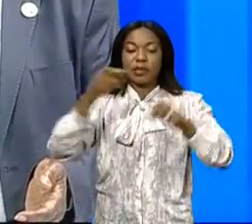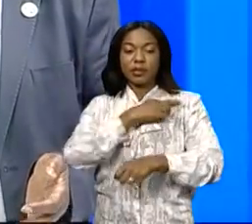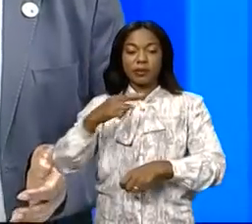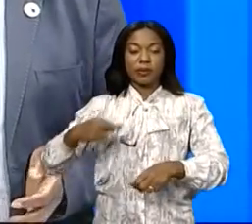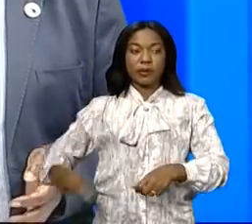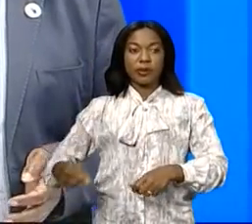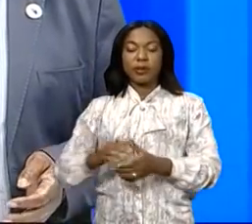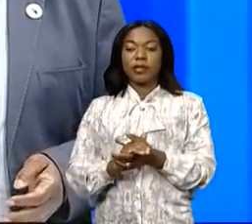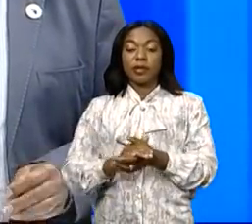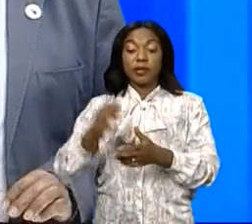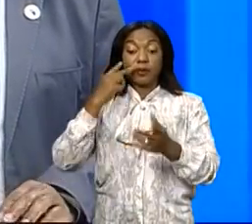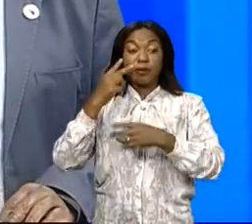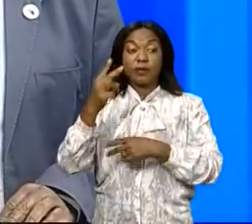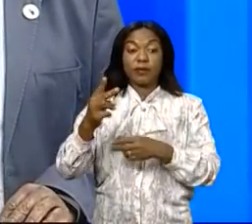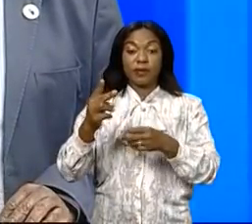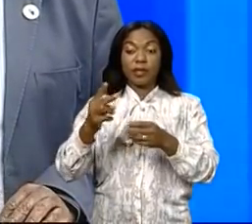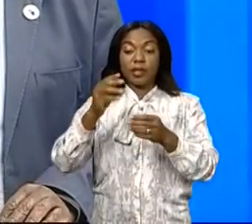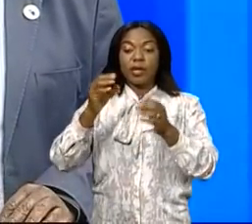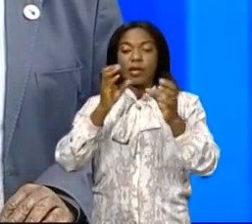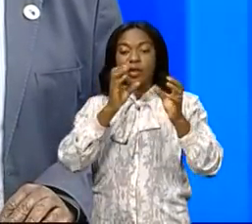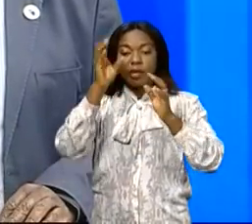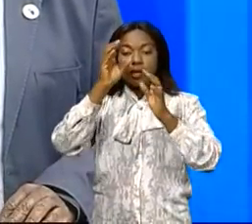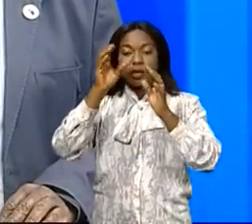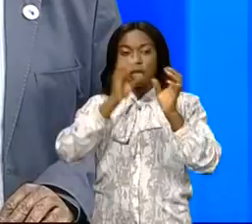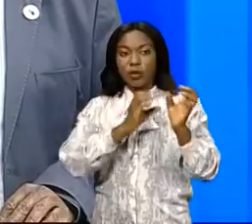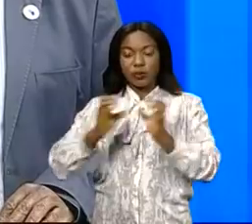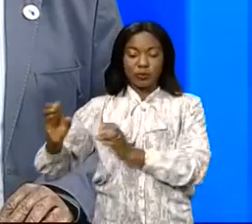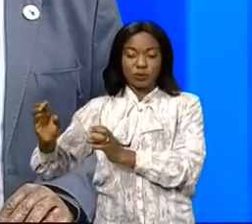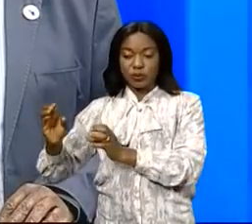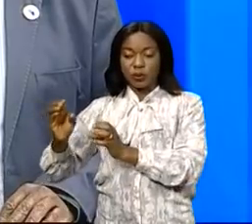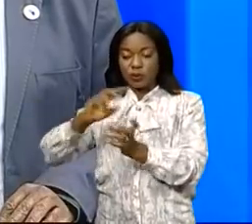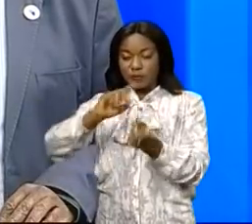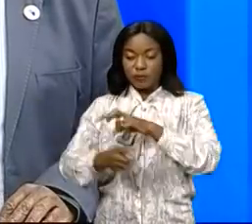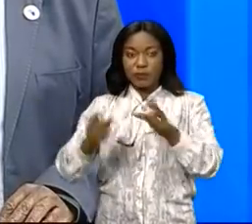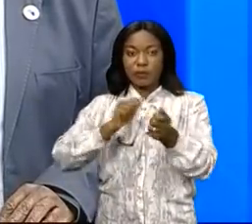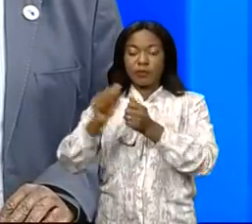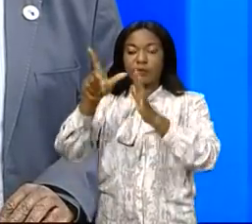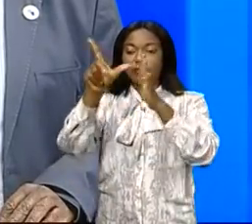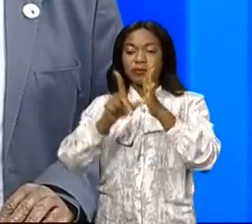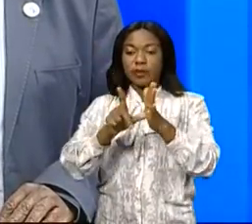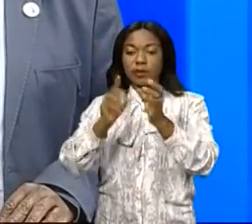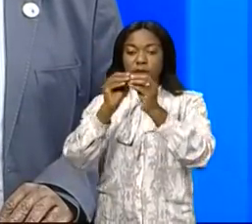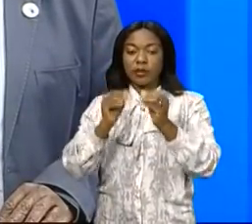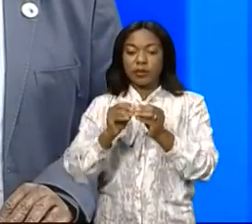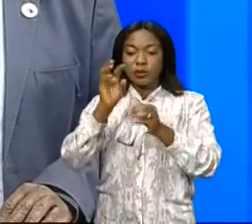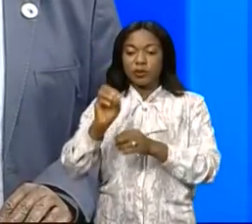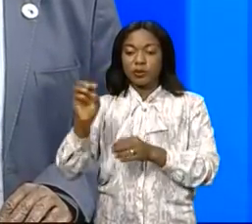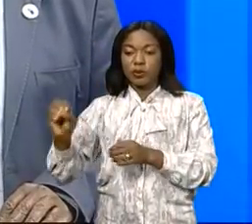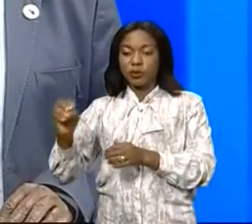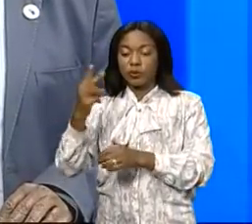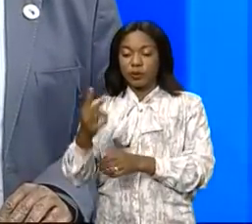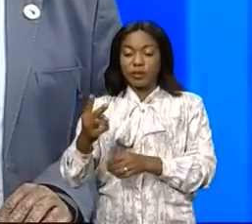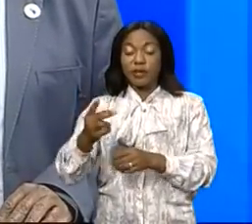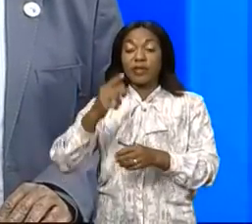République, vu la Constitution telle que modifiée par la loi numéro 11, 002 du 20 janvier